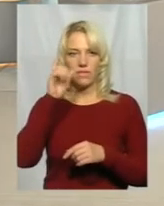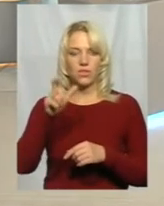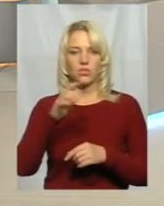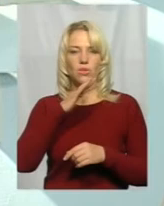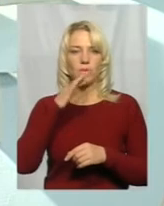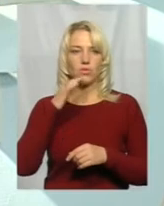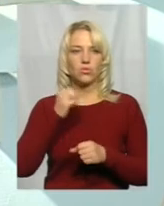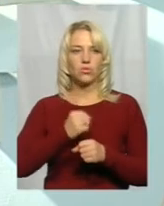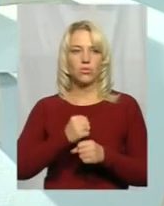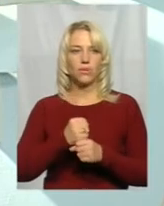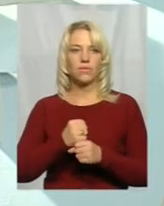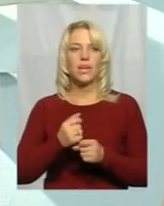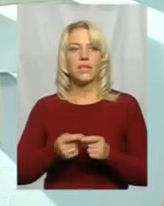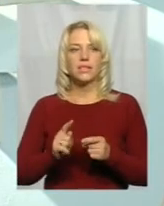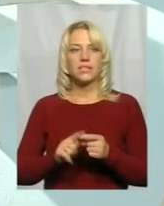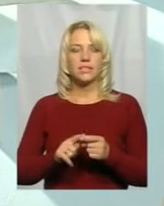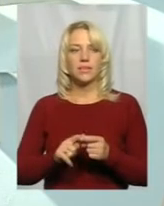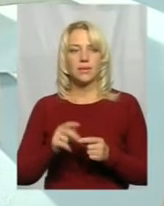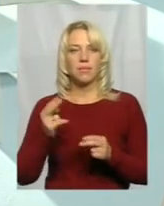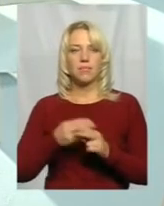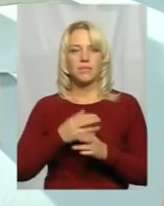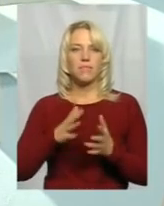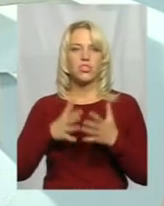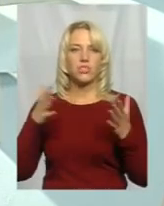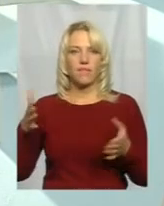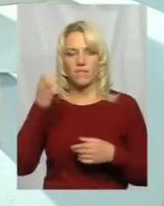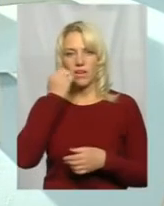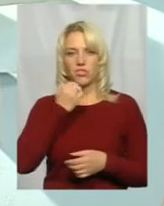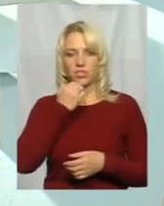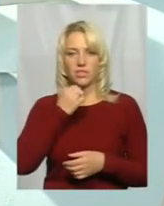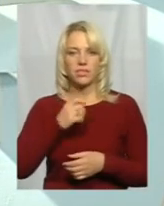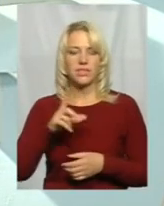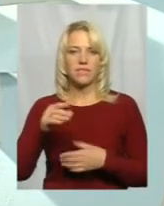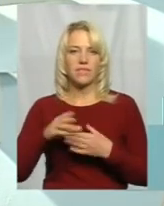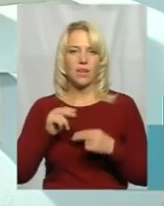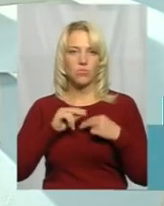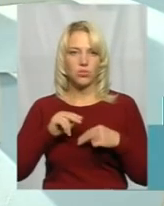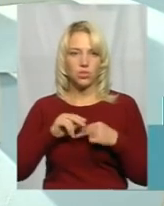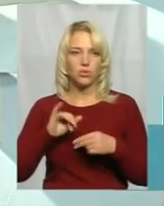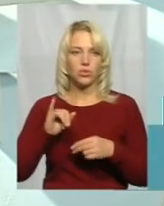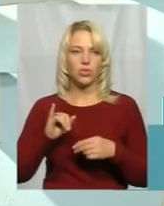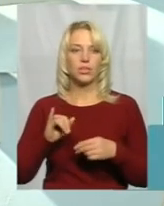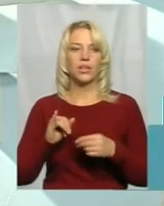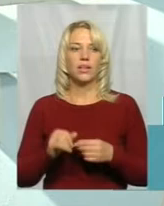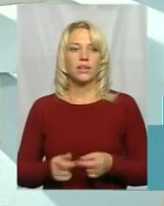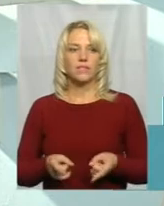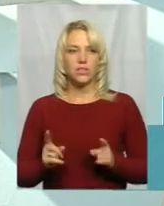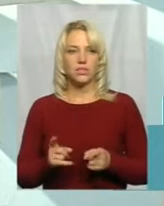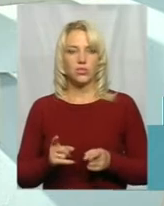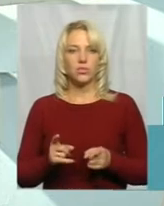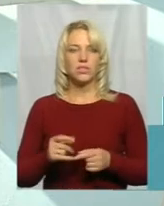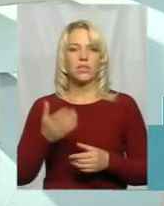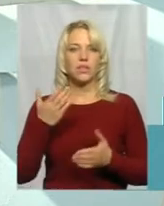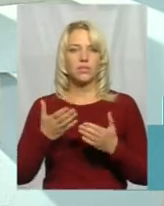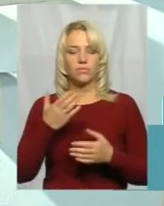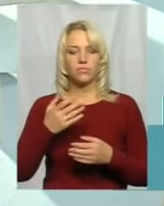багато, це йому, як то кажуть, безмежна вдячність за те, за його дії. І, в дійсності, як би,